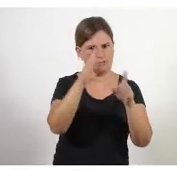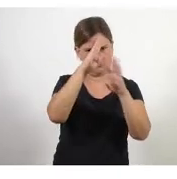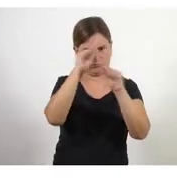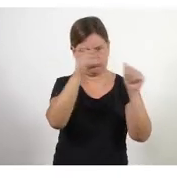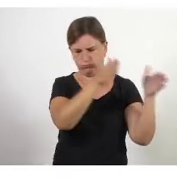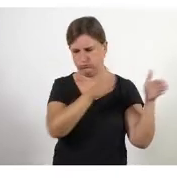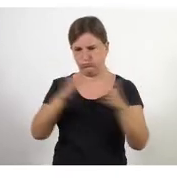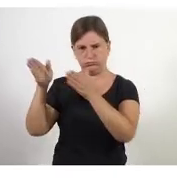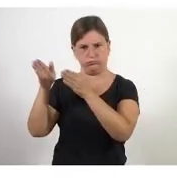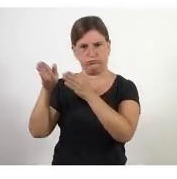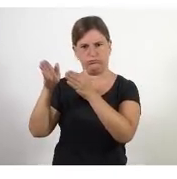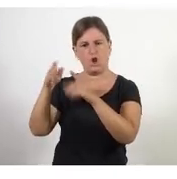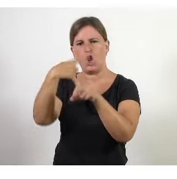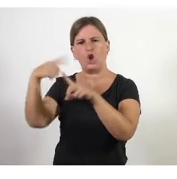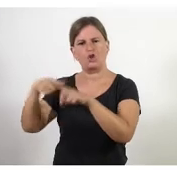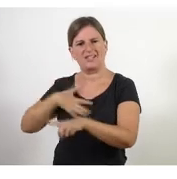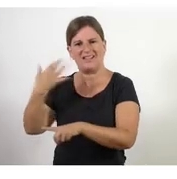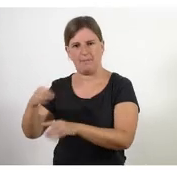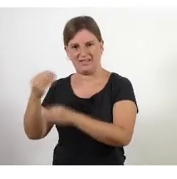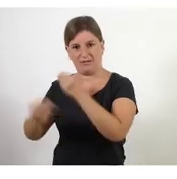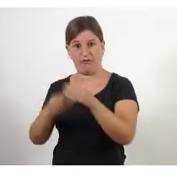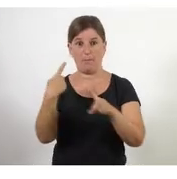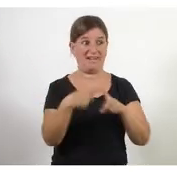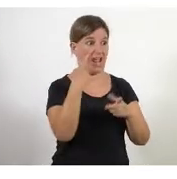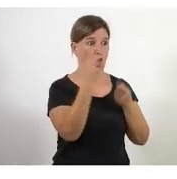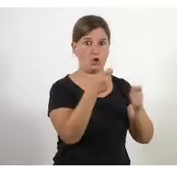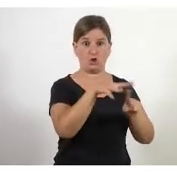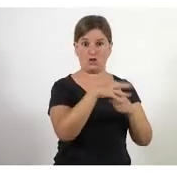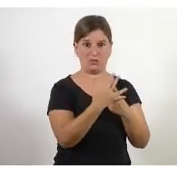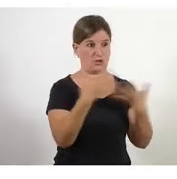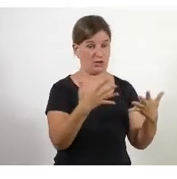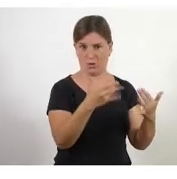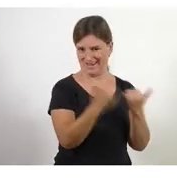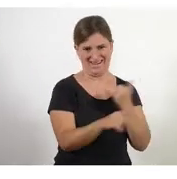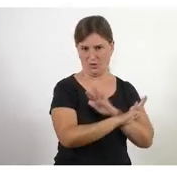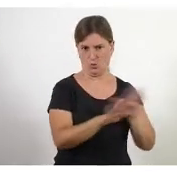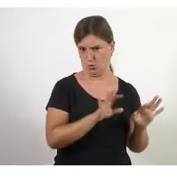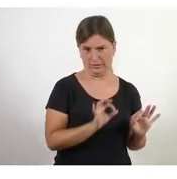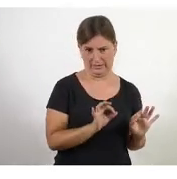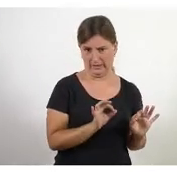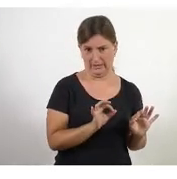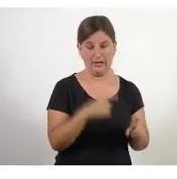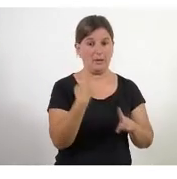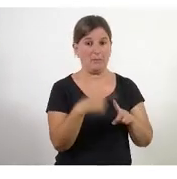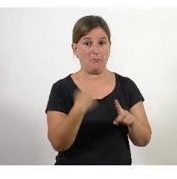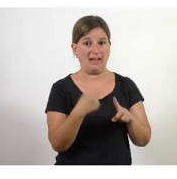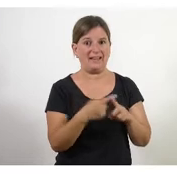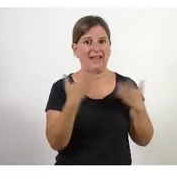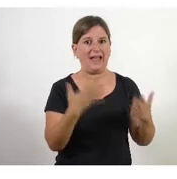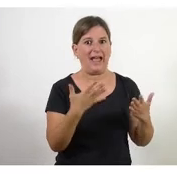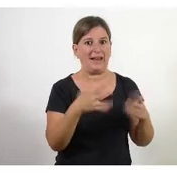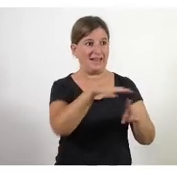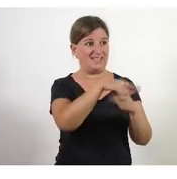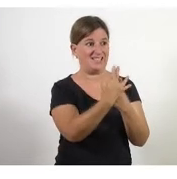fer perquè el que no podem fer és controlar la situació perquè ara mateix la situació s'està més aviat dirigint a